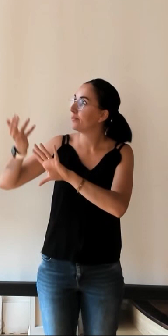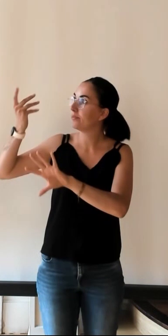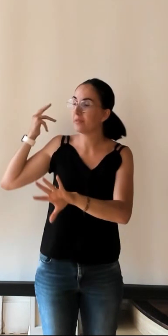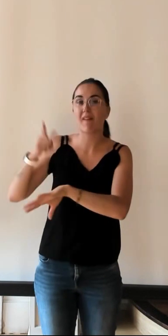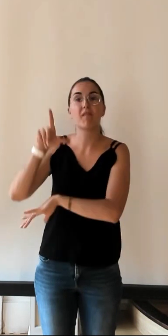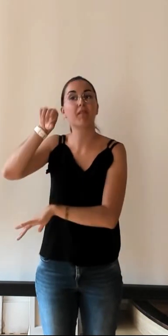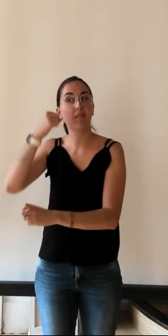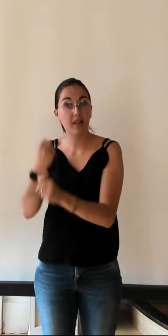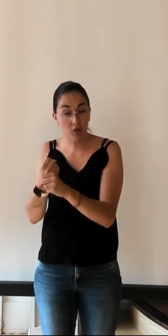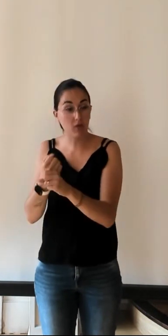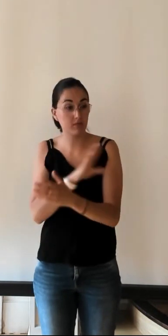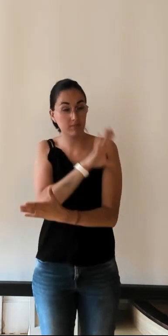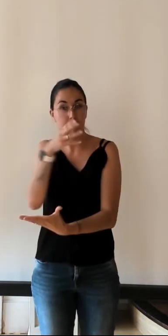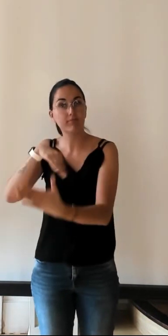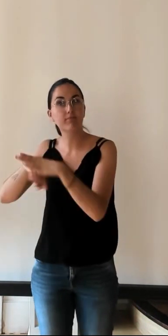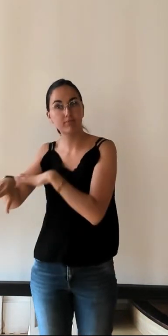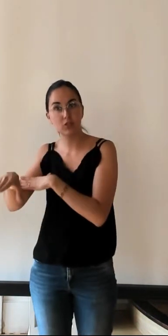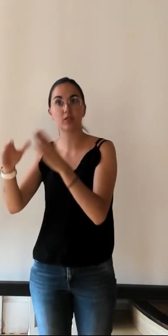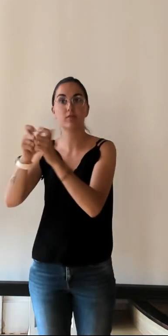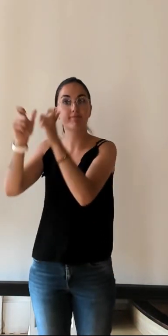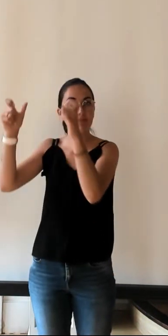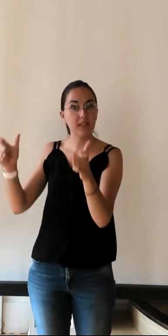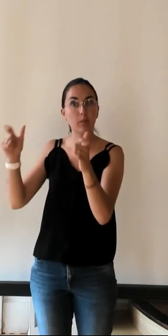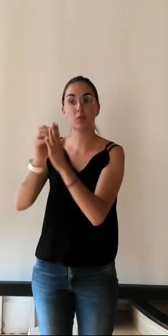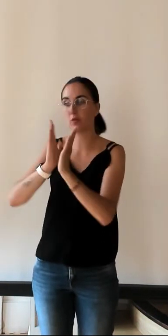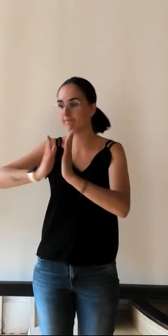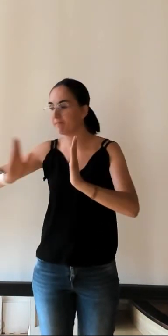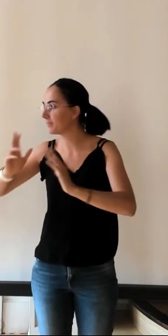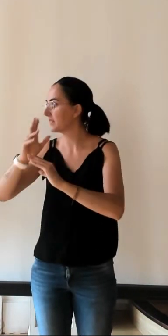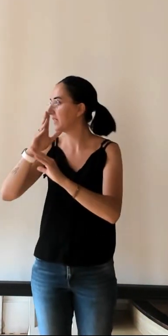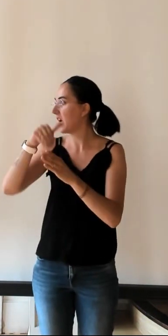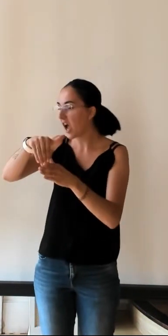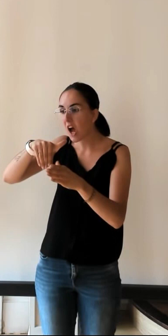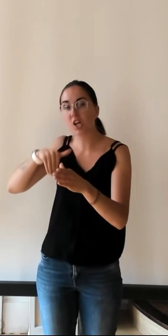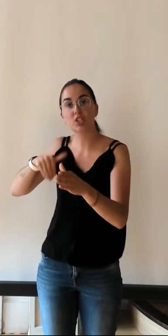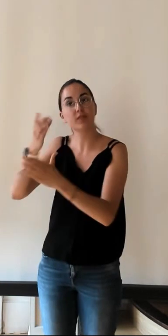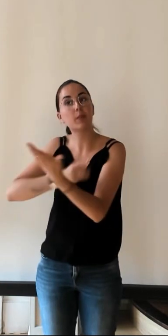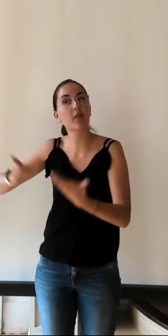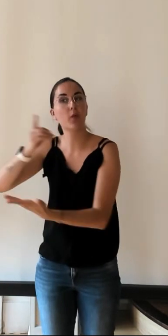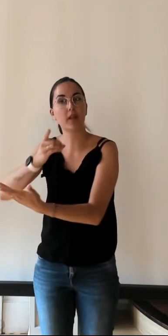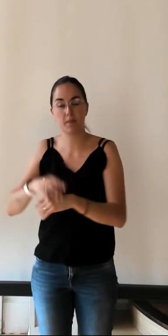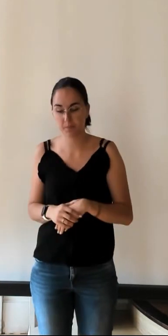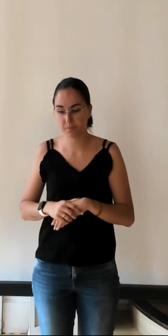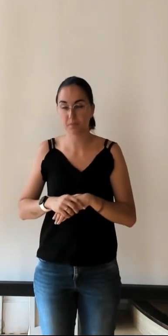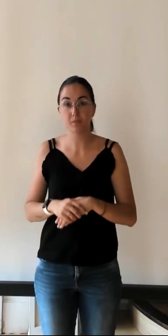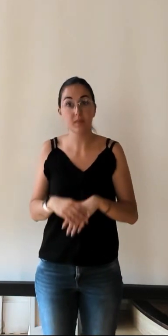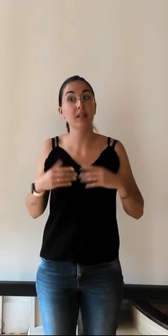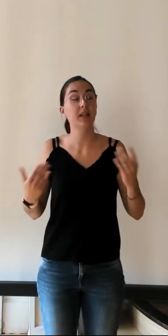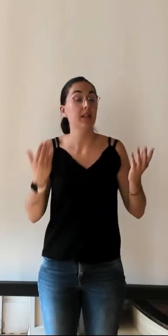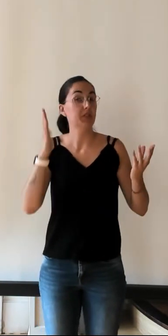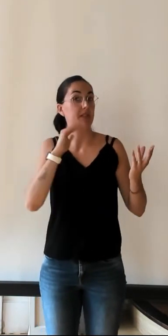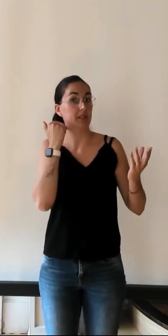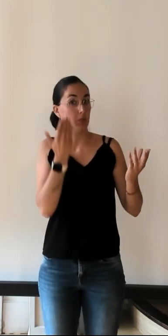départementales, on va dire sur la médiation culturelle éducative. Et donc, à ce titre, Anne de Balmorge,